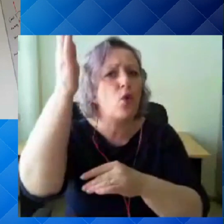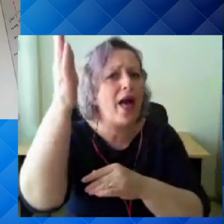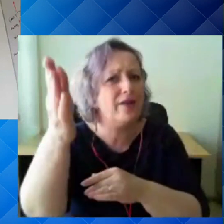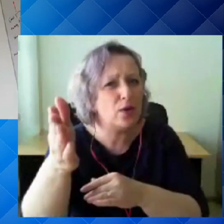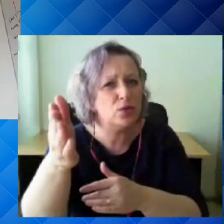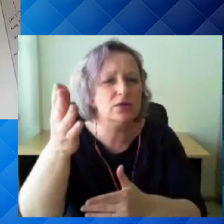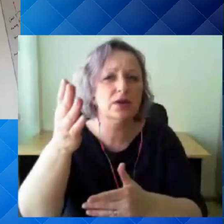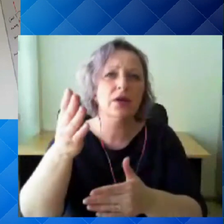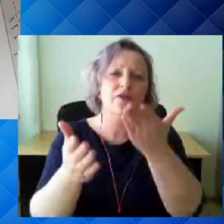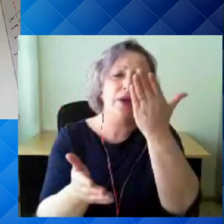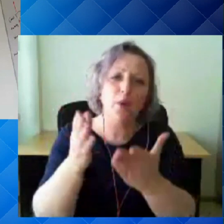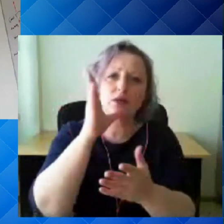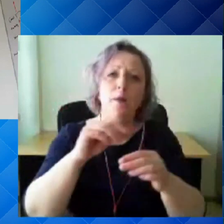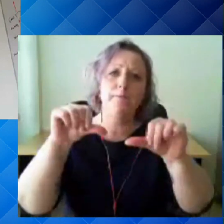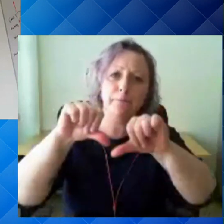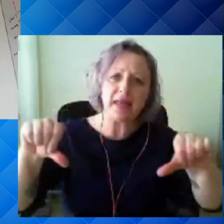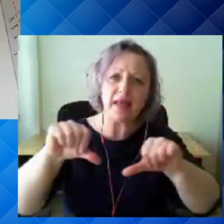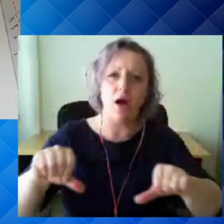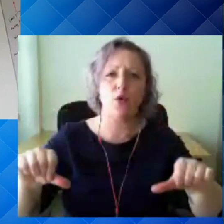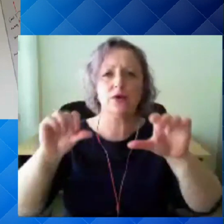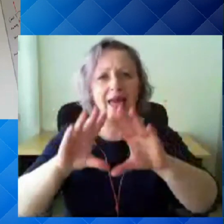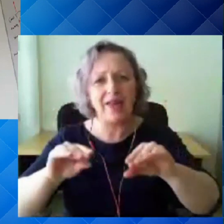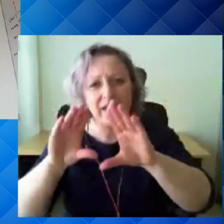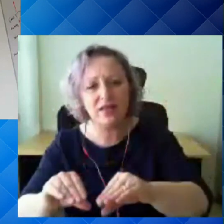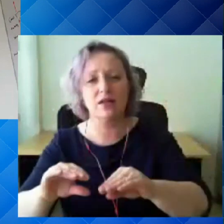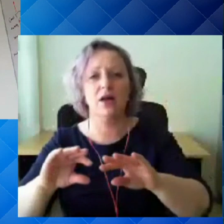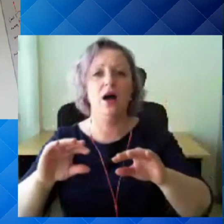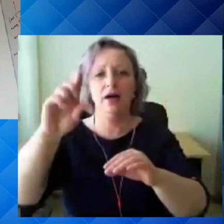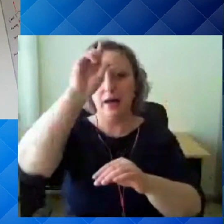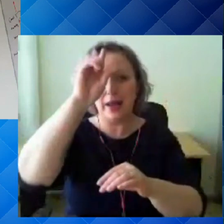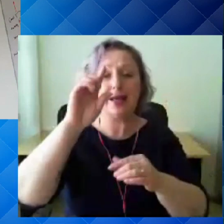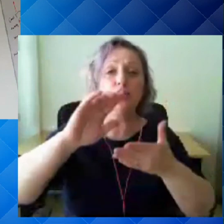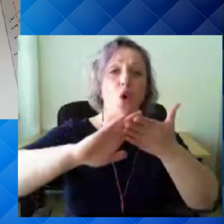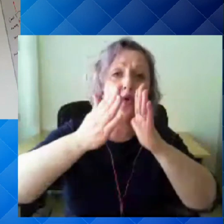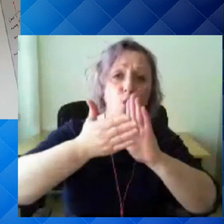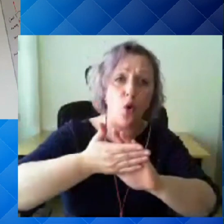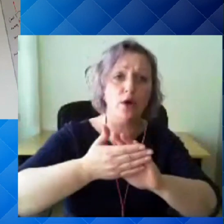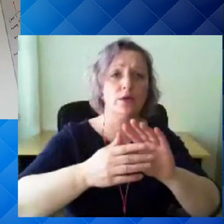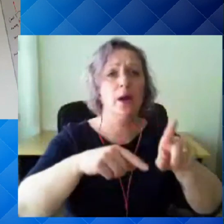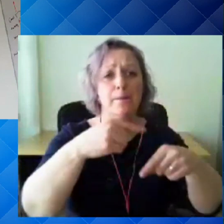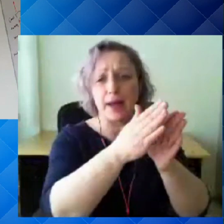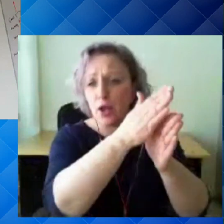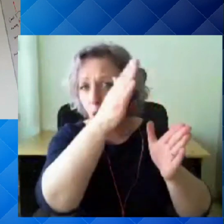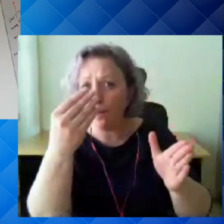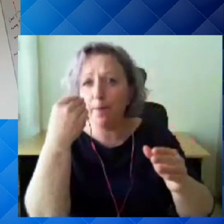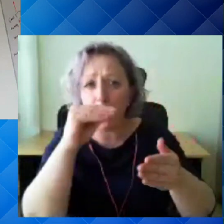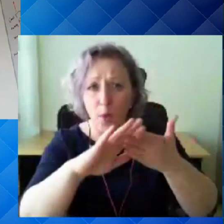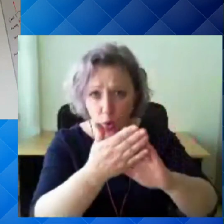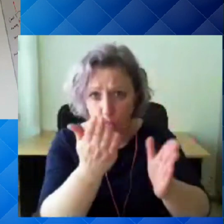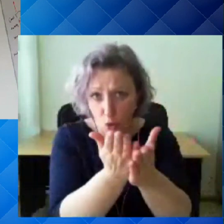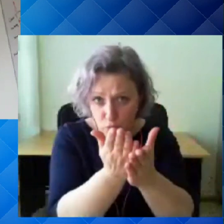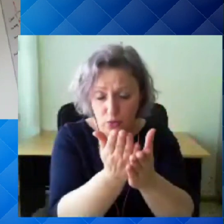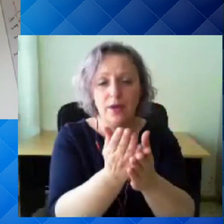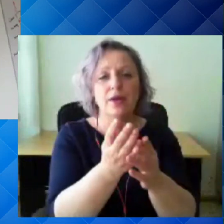õnnestub piiranguid leevendada ja riigis olukord läheb mingiks perioodiks paremaks, et me siis